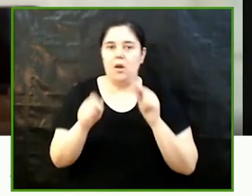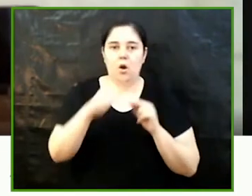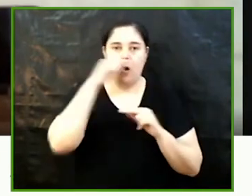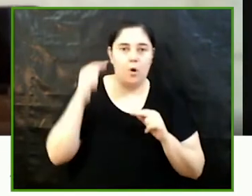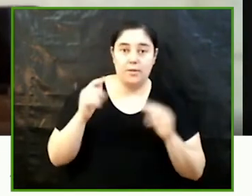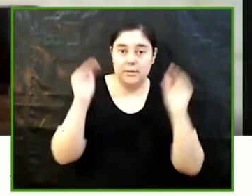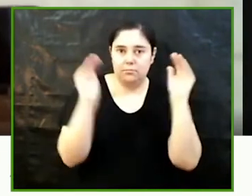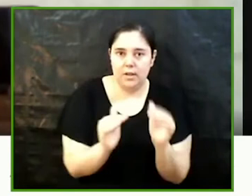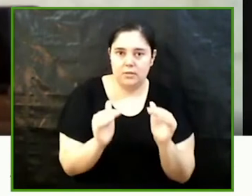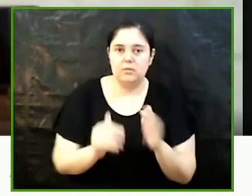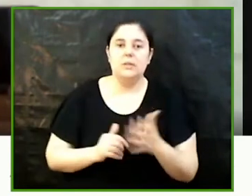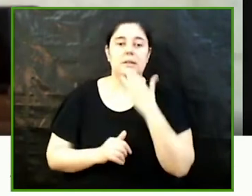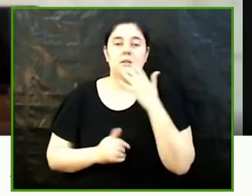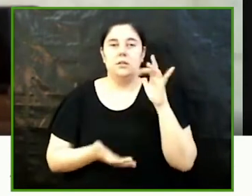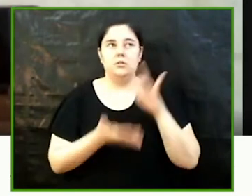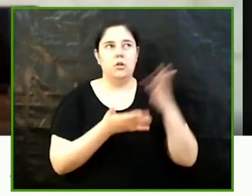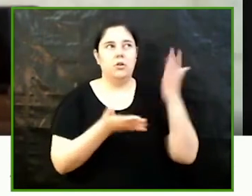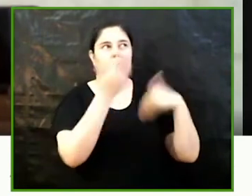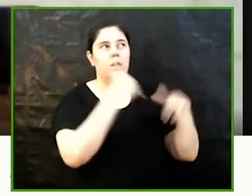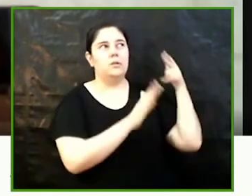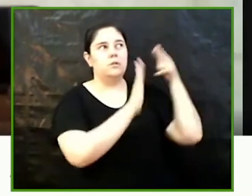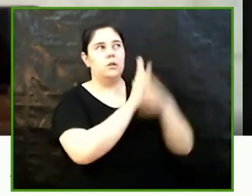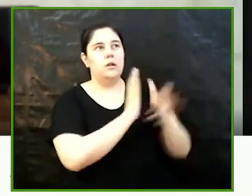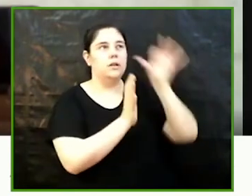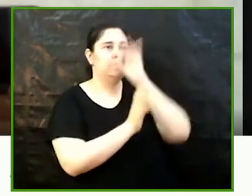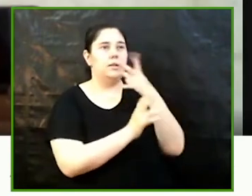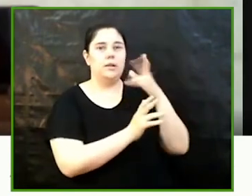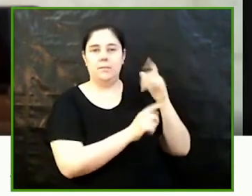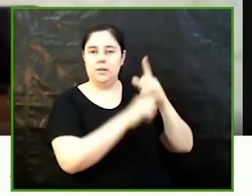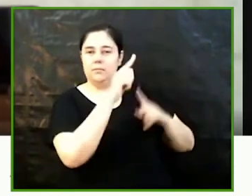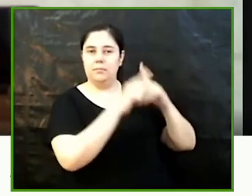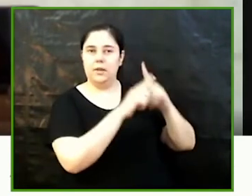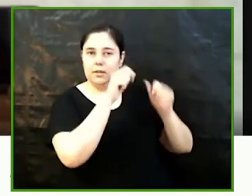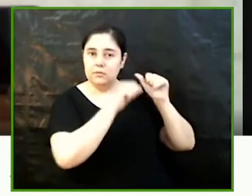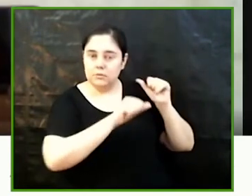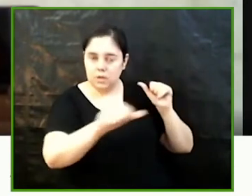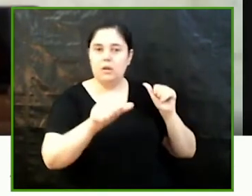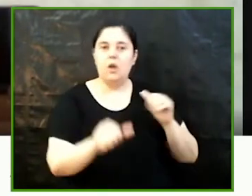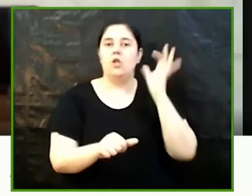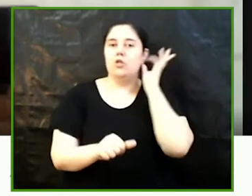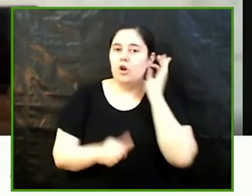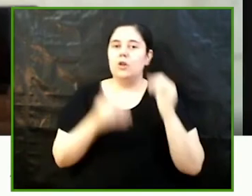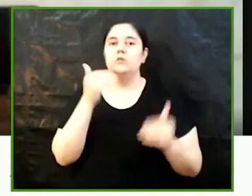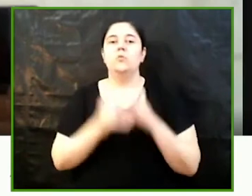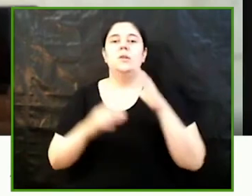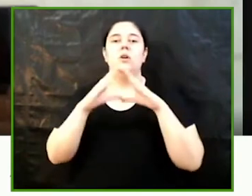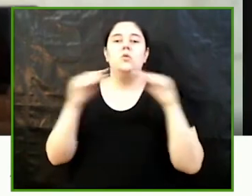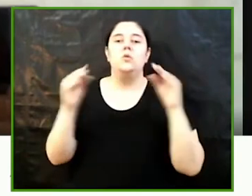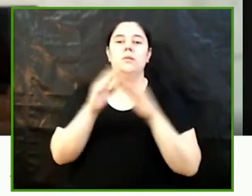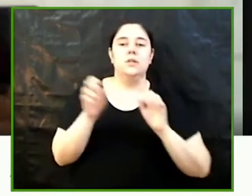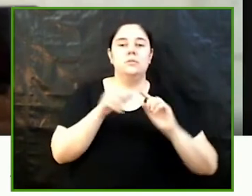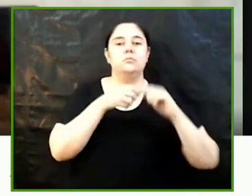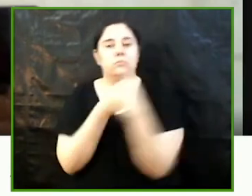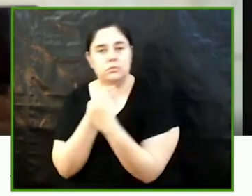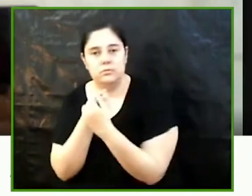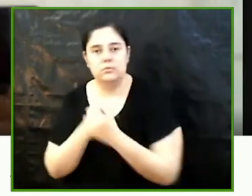tota la part històrica que remunta a mitjans del segle XX en moment en què ses dones comencen a entrar a la universitat i ocupen dones a mesura que tot